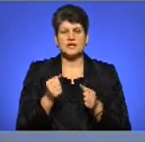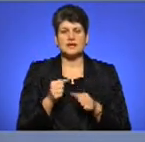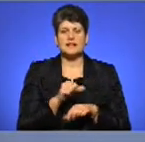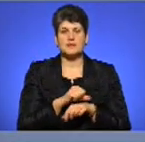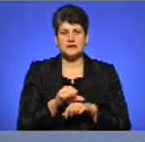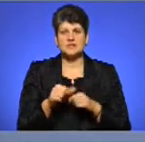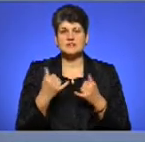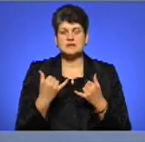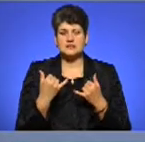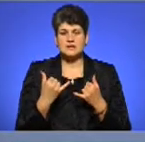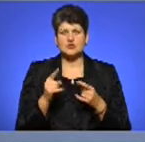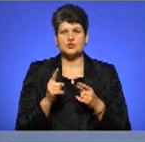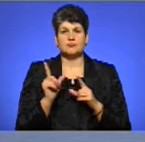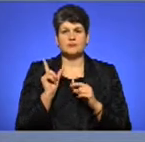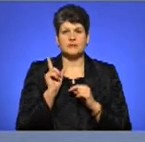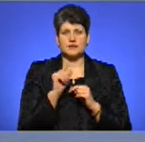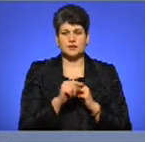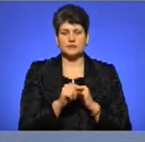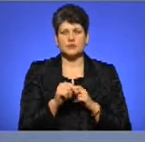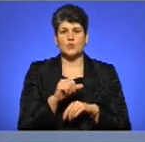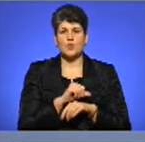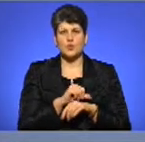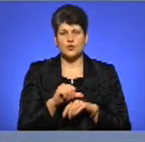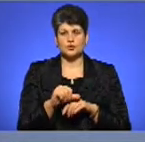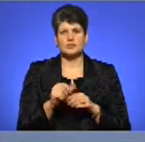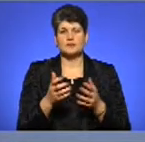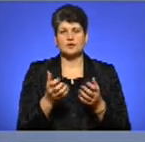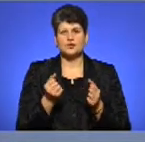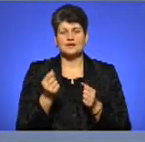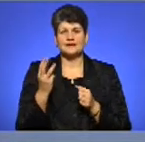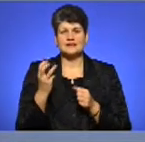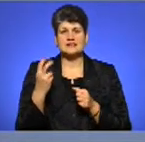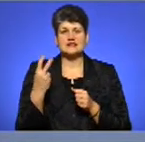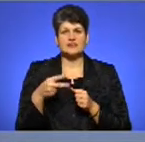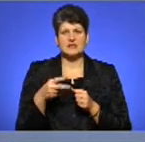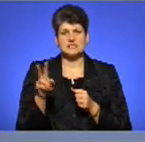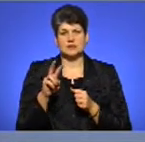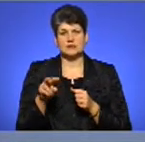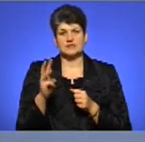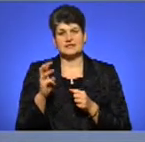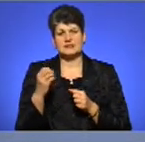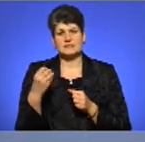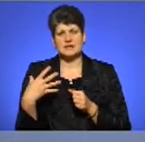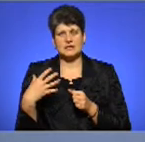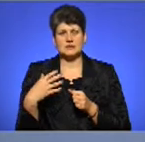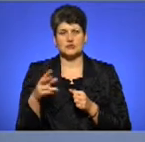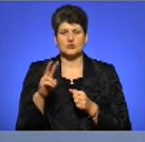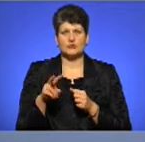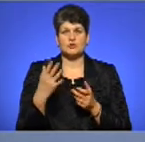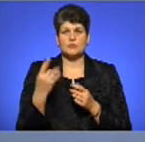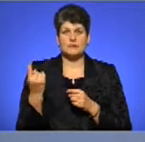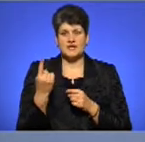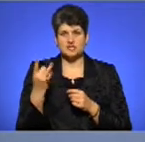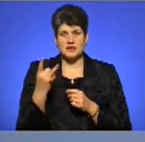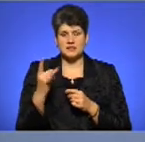добре, зараз, щоб перетнути туди-сюда кордон, беруть 320 доларів чи 315. Якщо перший раз